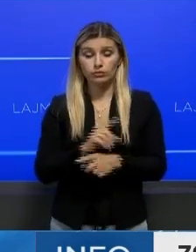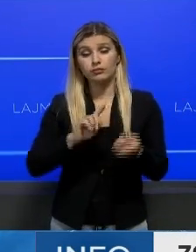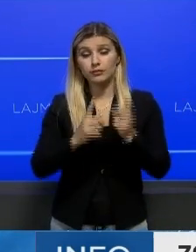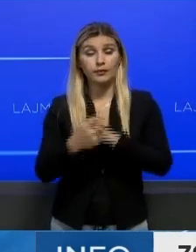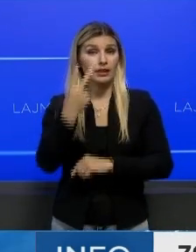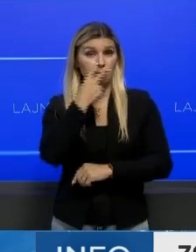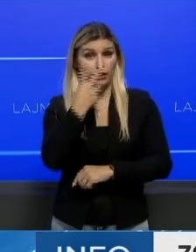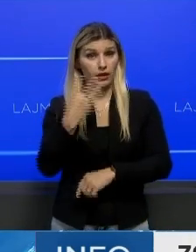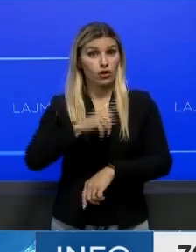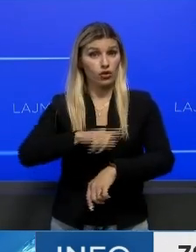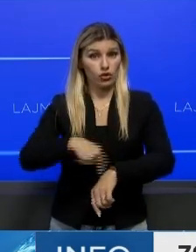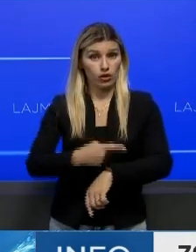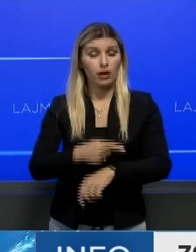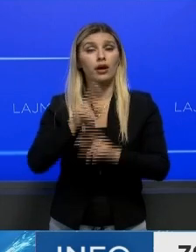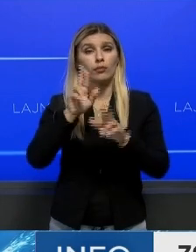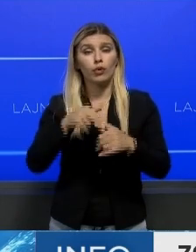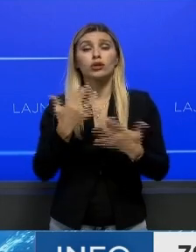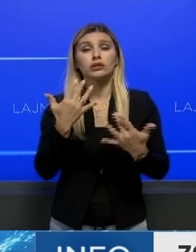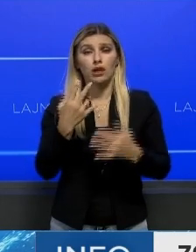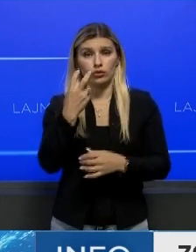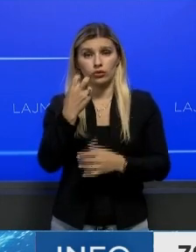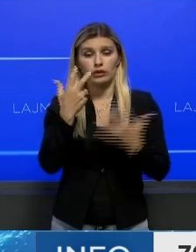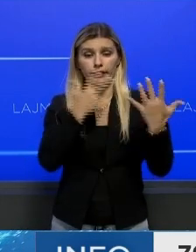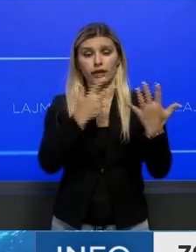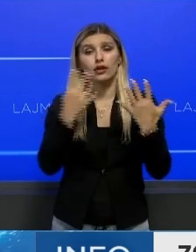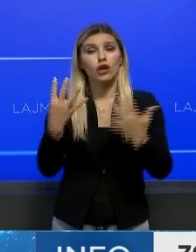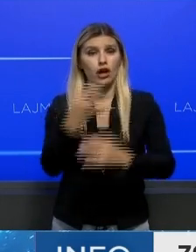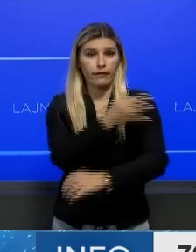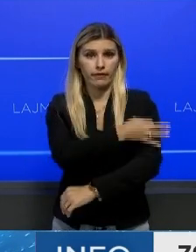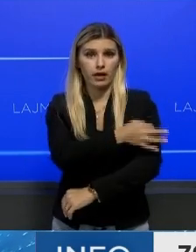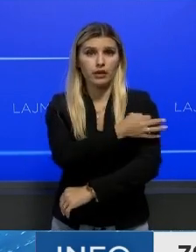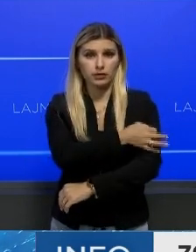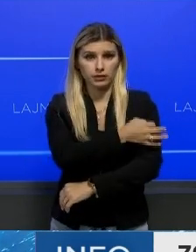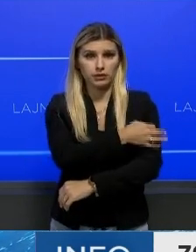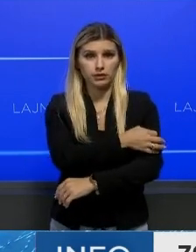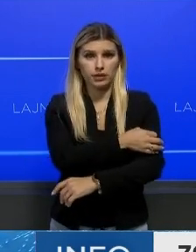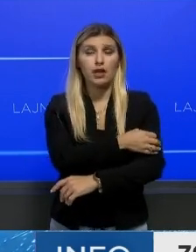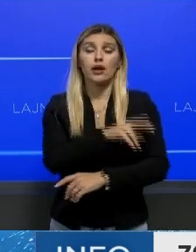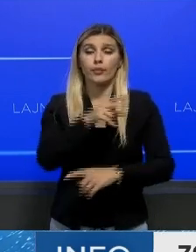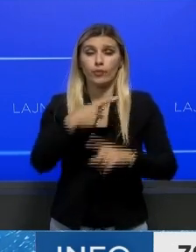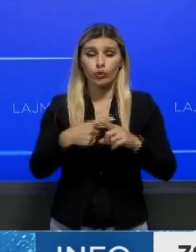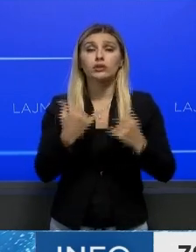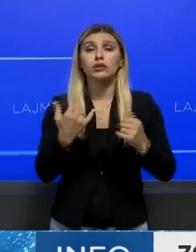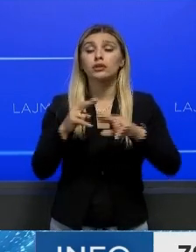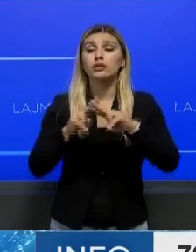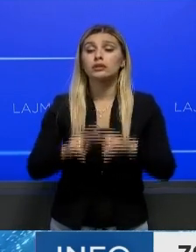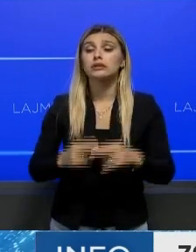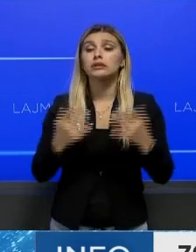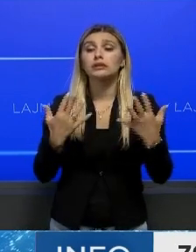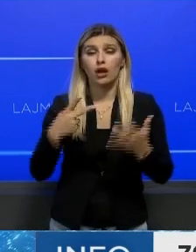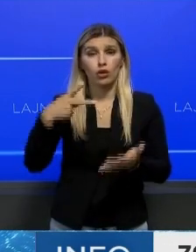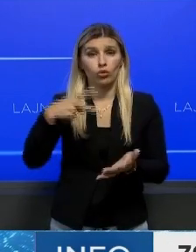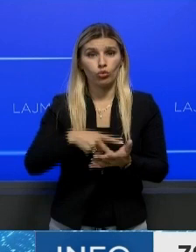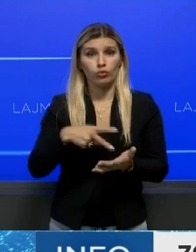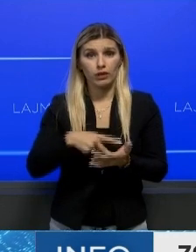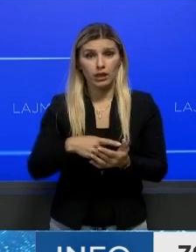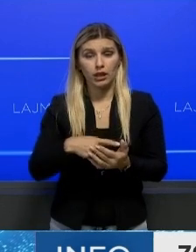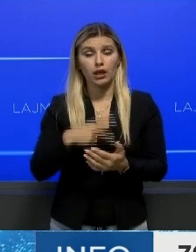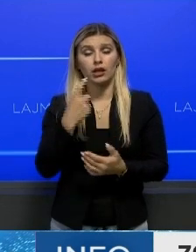24 orëve të fundit janë dhenë 289 dozat të vakcines e numri rasteve aktive është 2